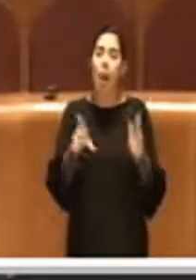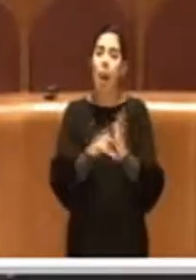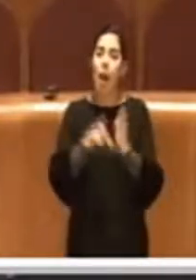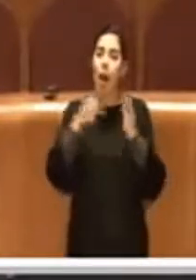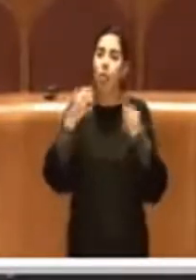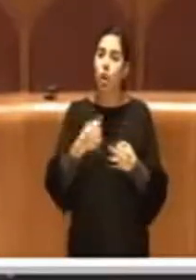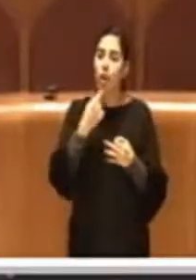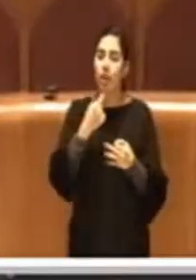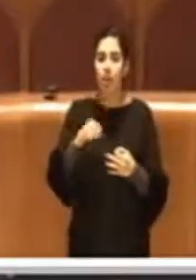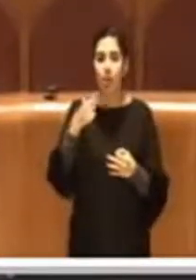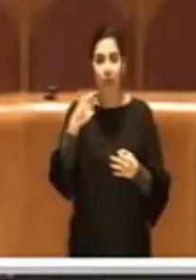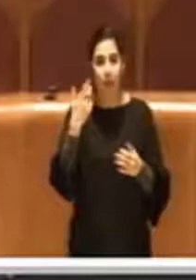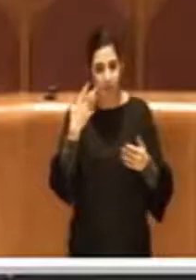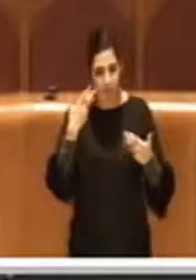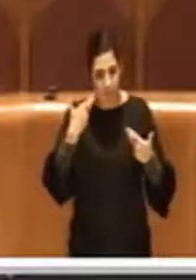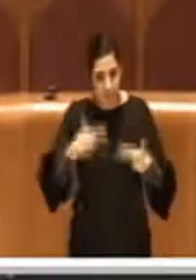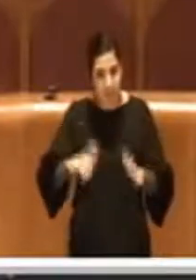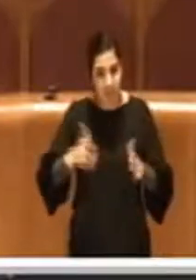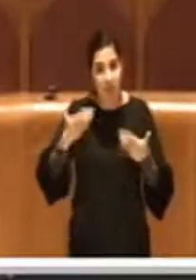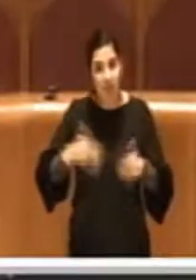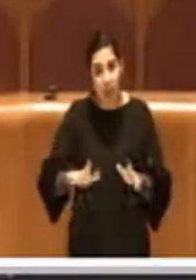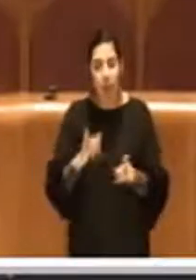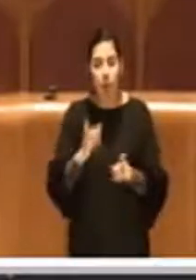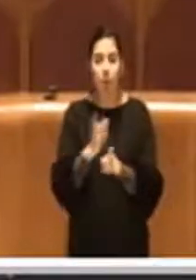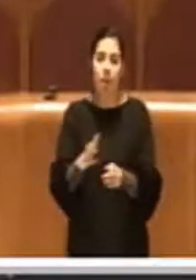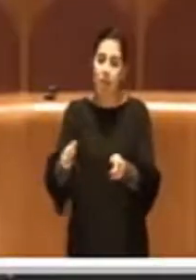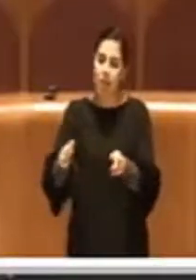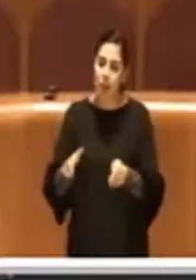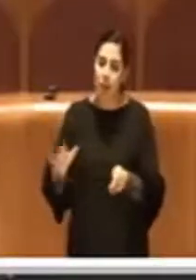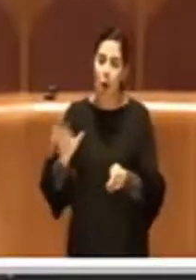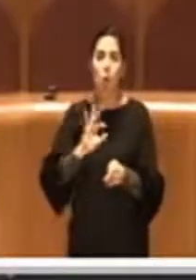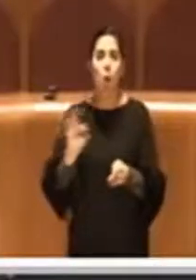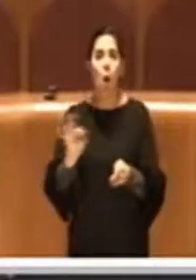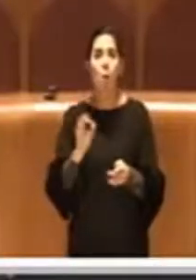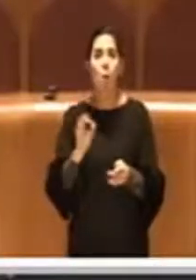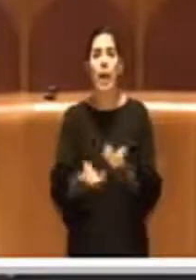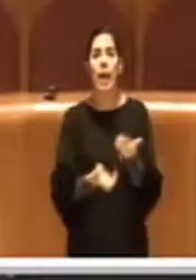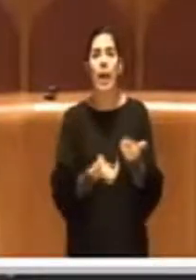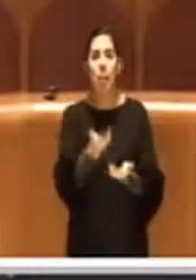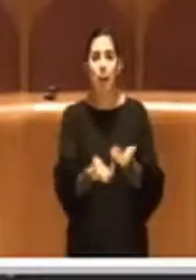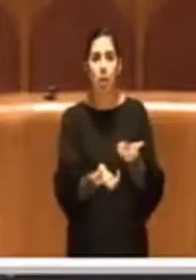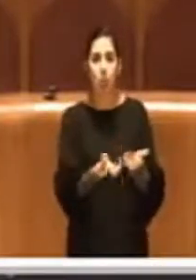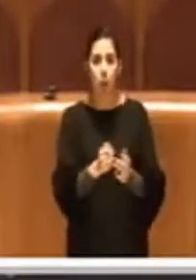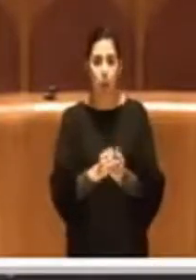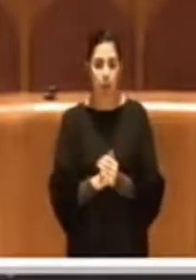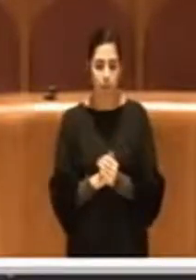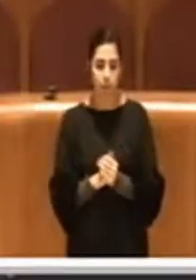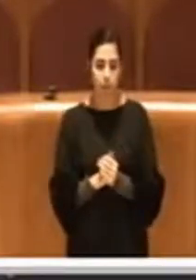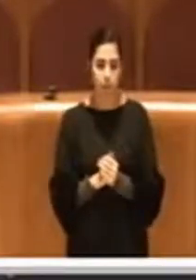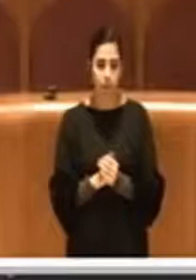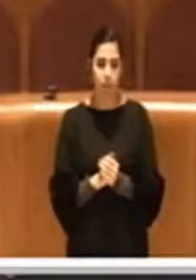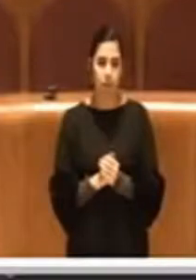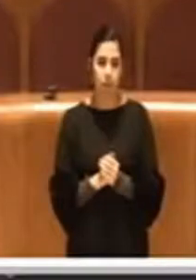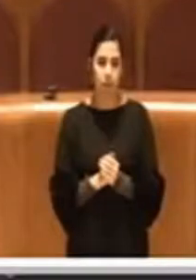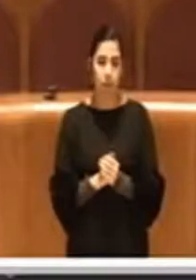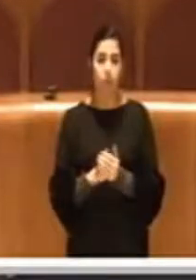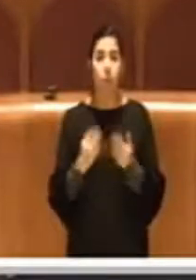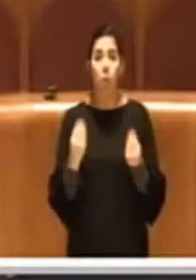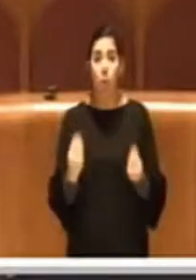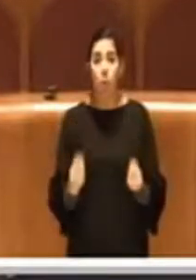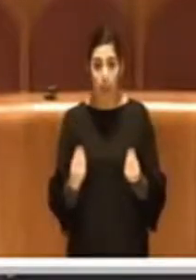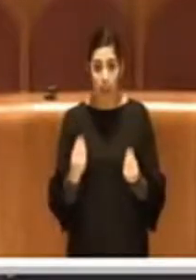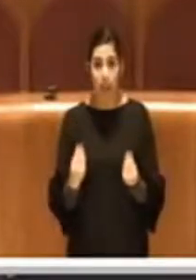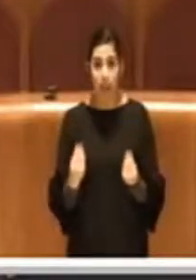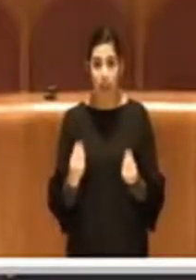sepolto oppure cremato su richiesta. Quindi la richiesta dei